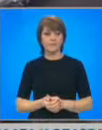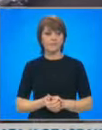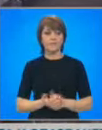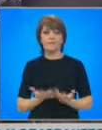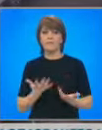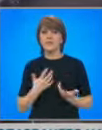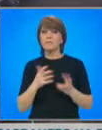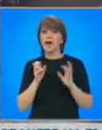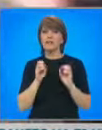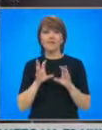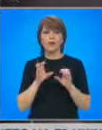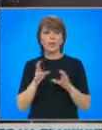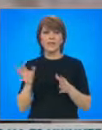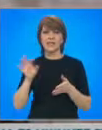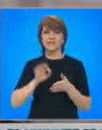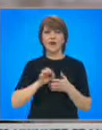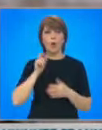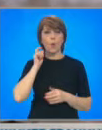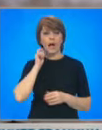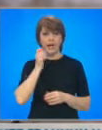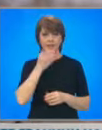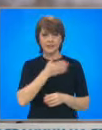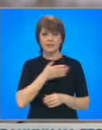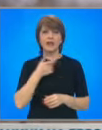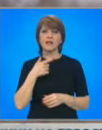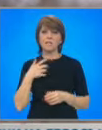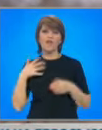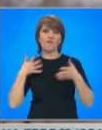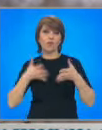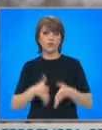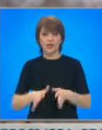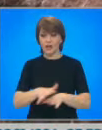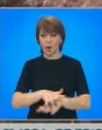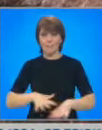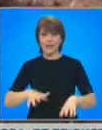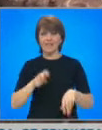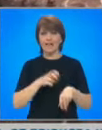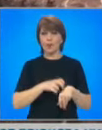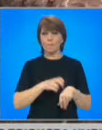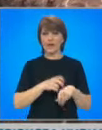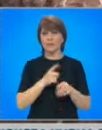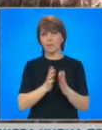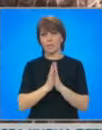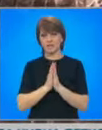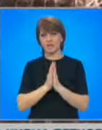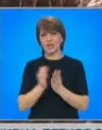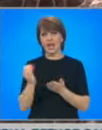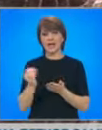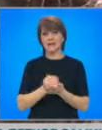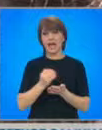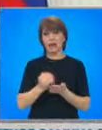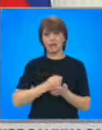Аналогична информация идва и от Луганск. Руският президент очета влушаване на обстановката в Донбас. Той призова за по-голям економически